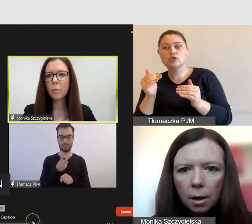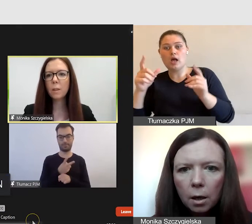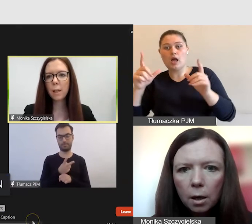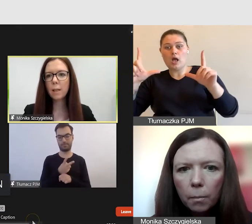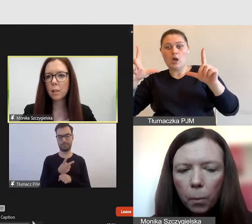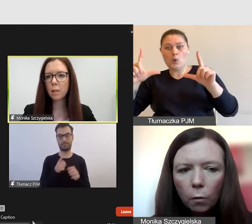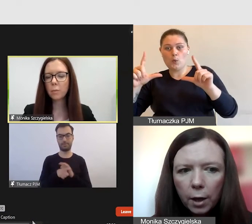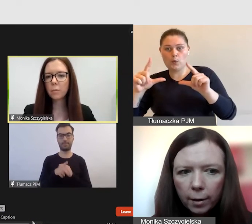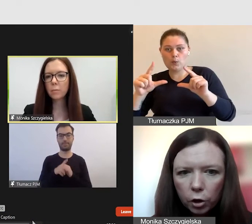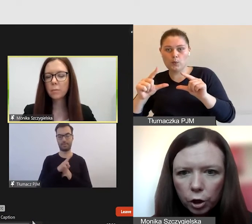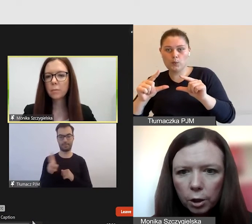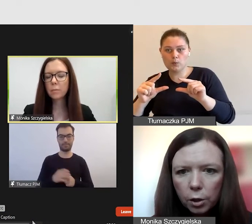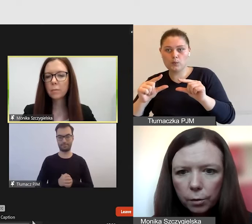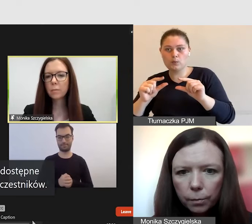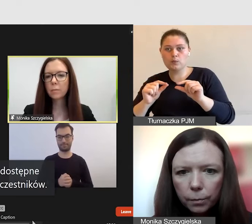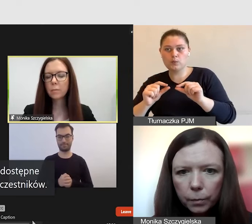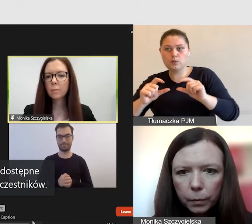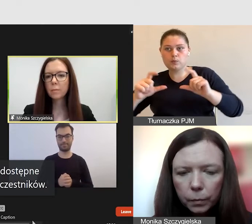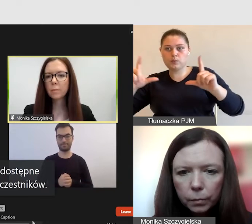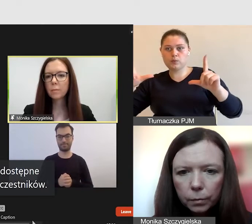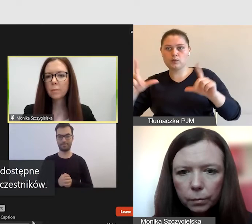powiększyć.